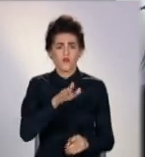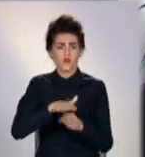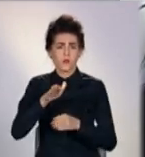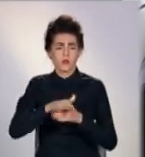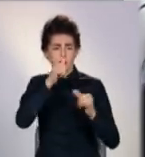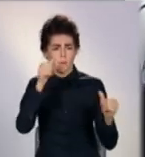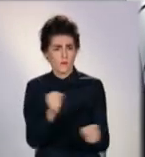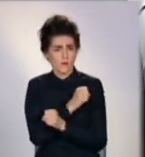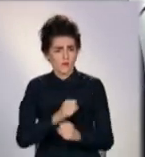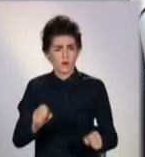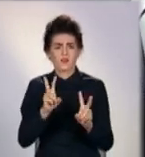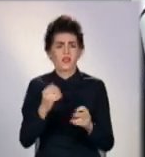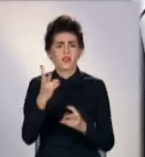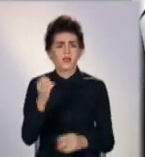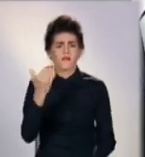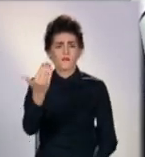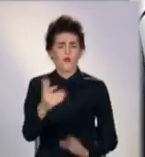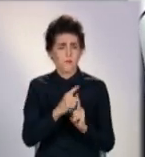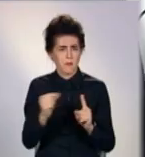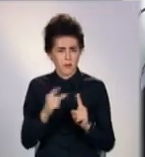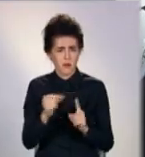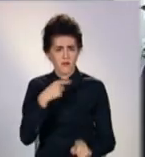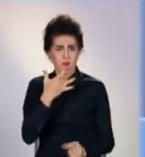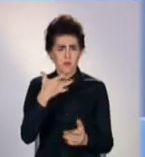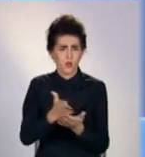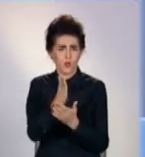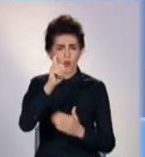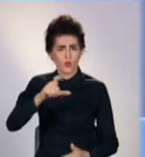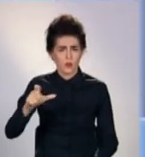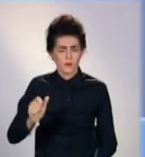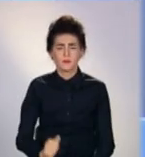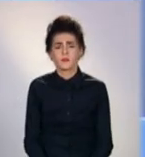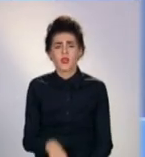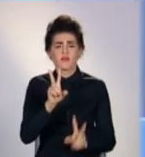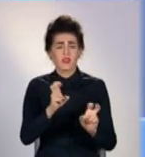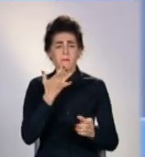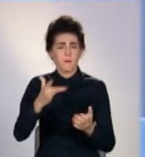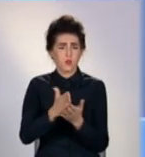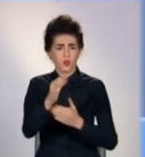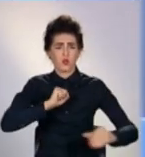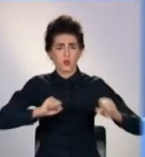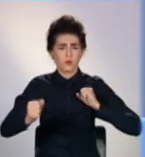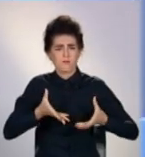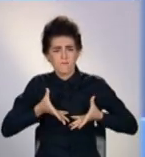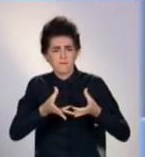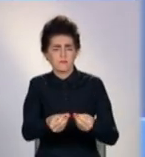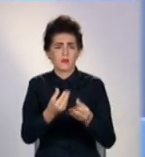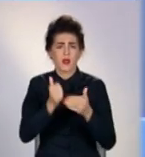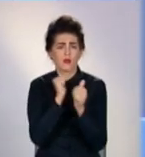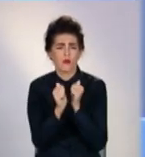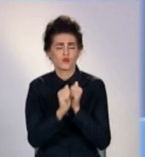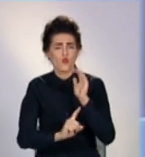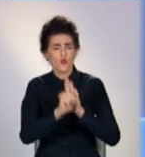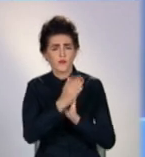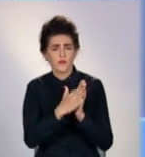зможуть, бо це не в їх компетенції, розповідають політологи. Це політична маніпуляція, бо на кожному рівні, на